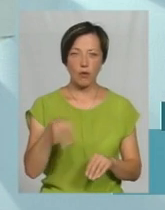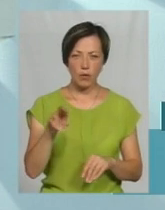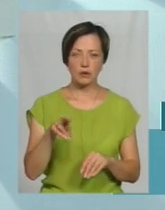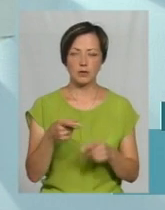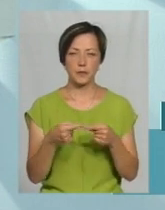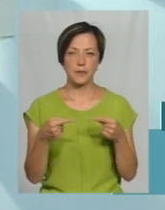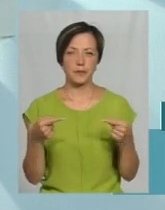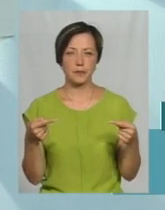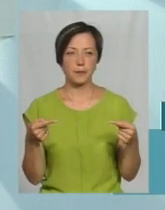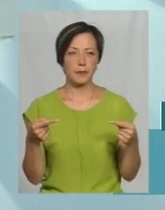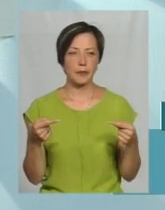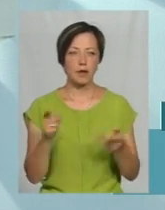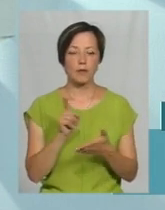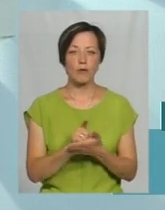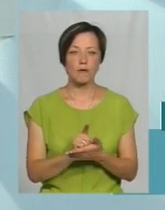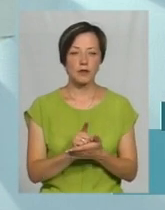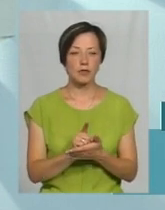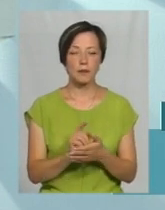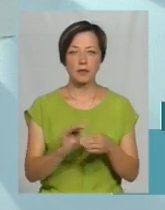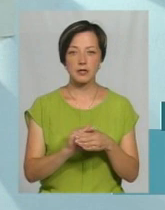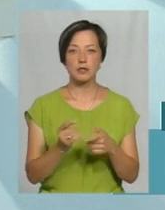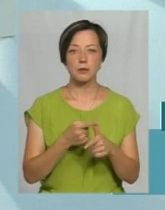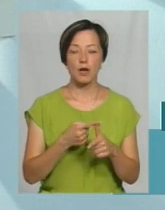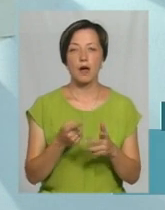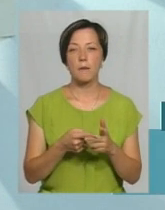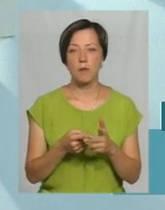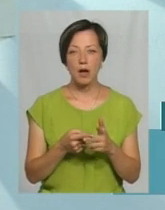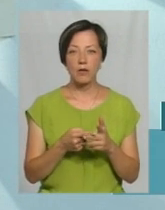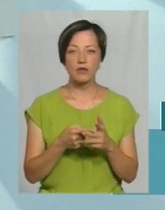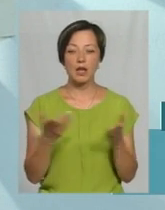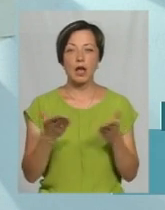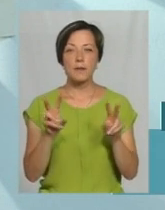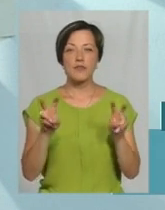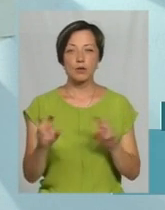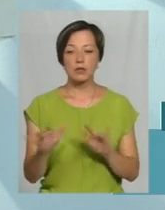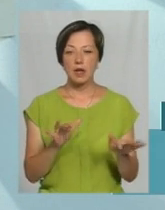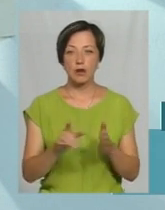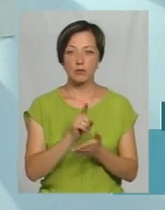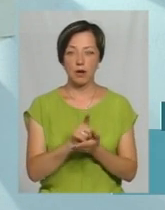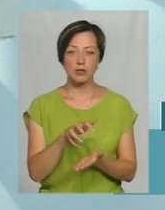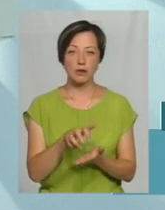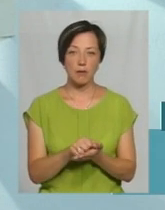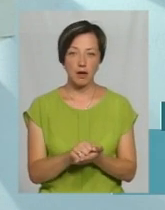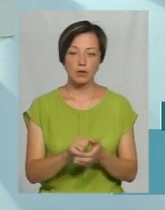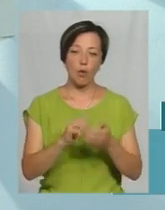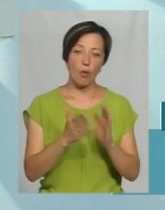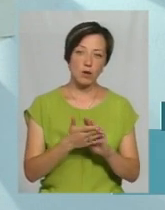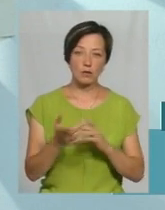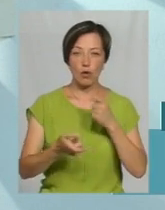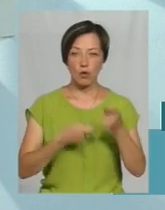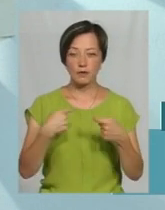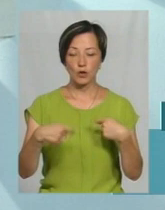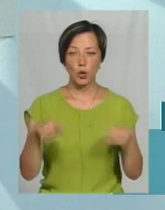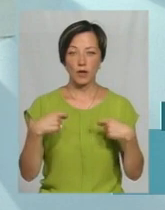повинні прізвища і м'я по-батькові, яким видом діяльності вони мають займатися, оптовою роздрібною